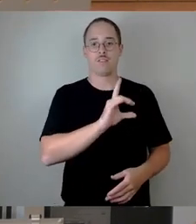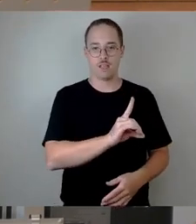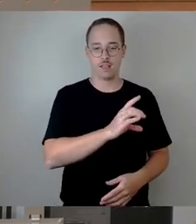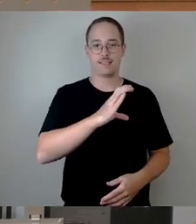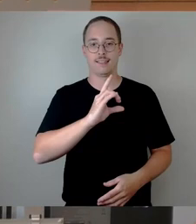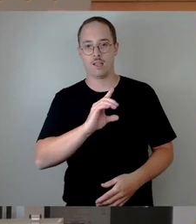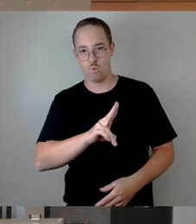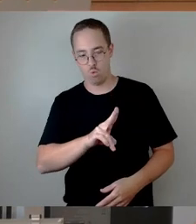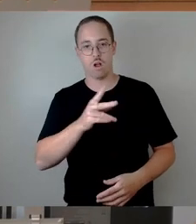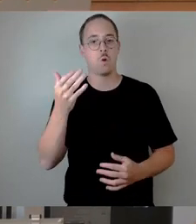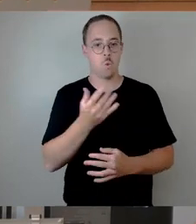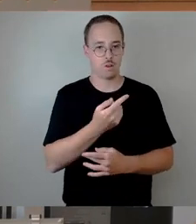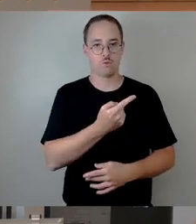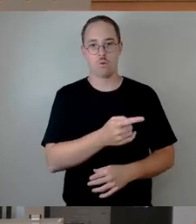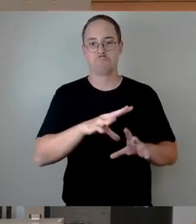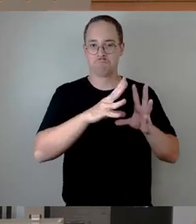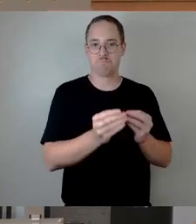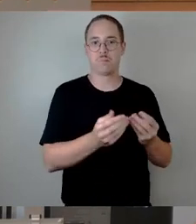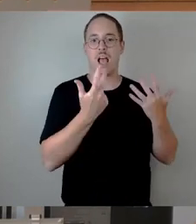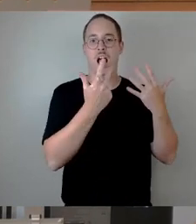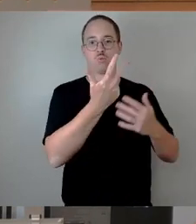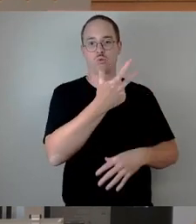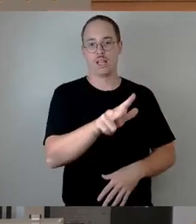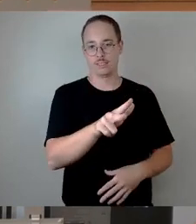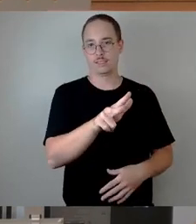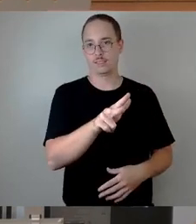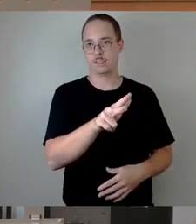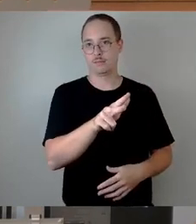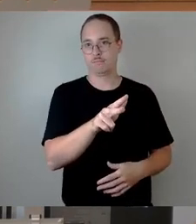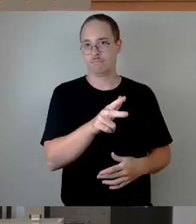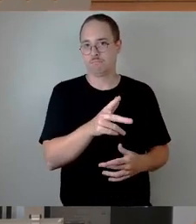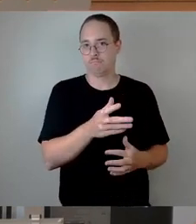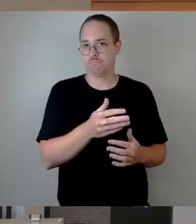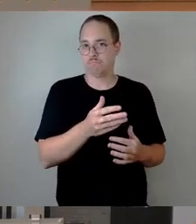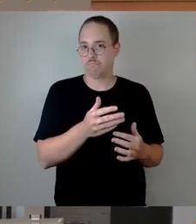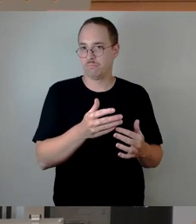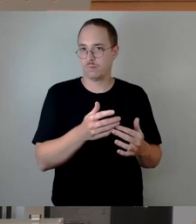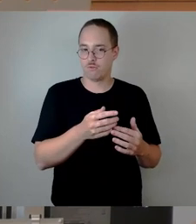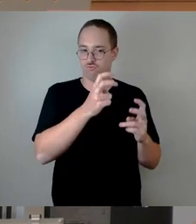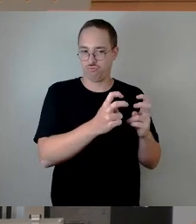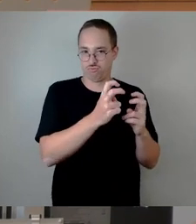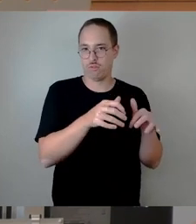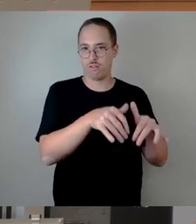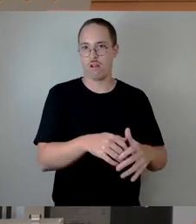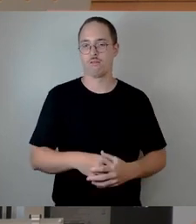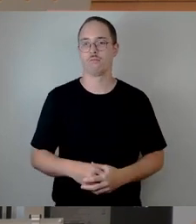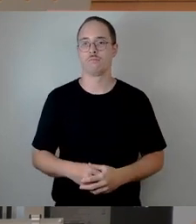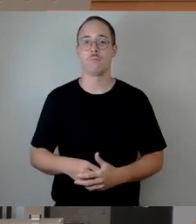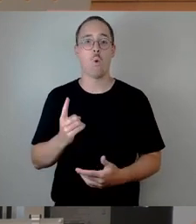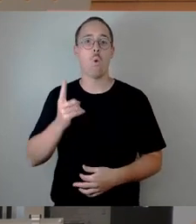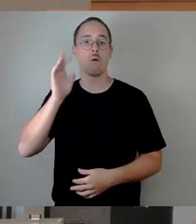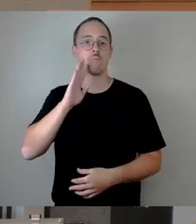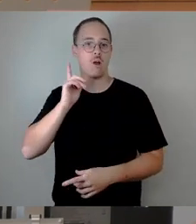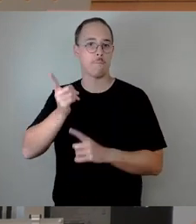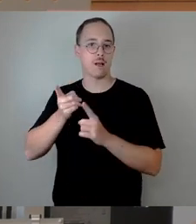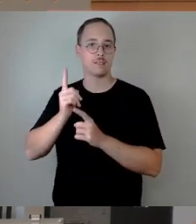Mandaten. Wenn man dem Vorschlag des Oberbürgermeisters folgt, dann verschiebt sich